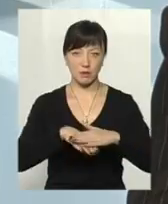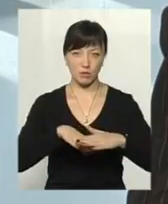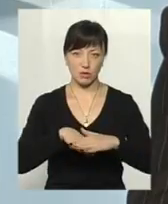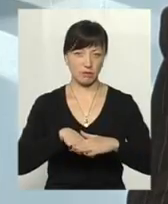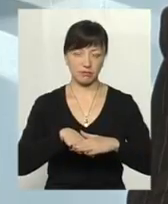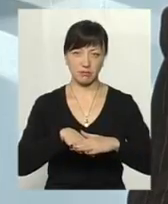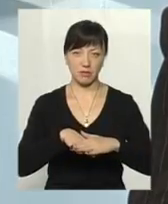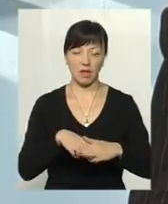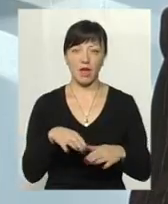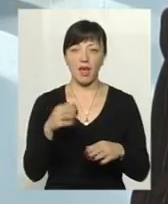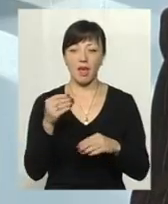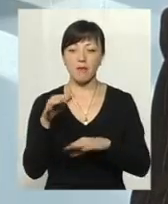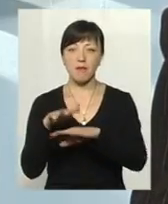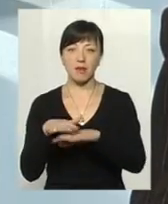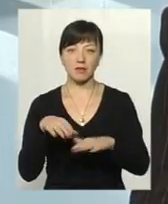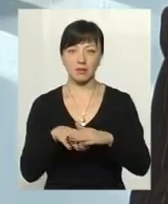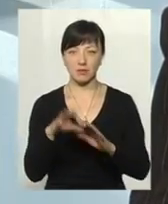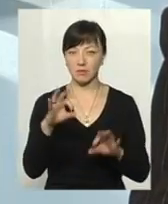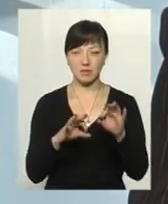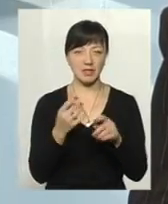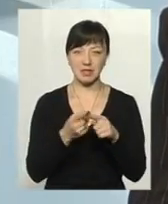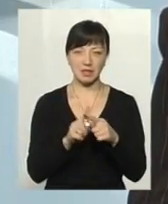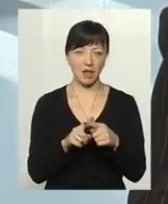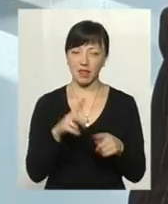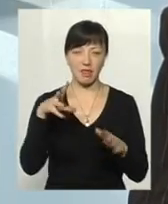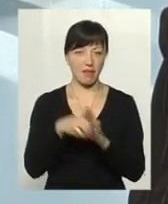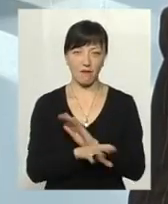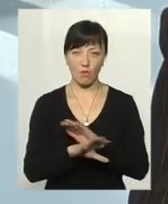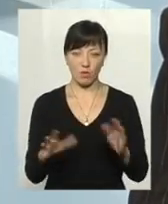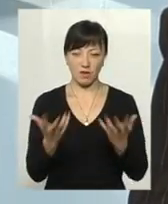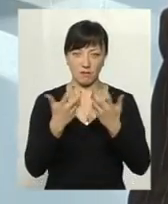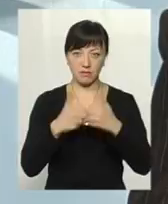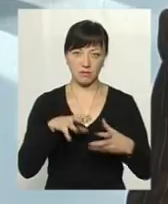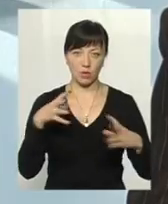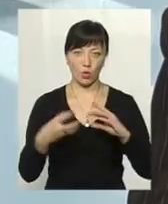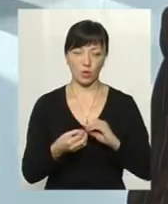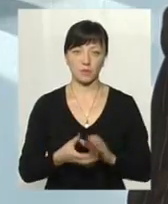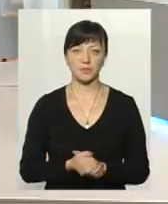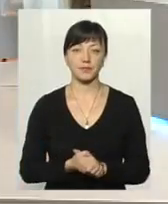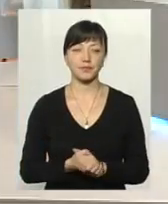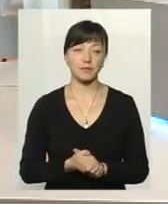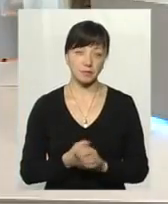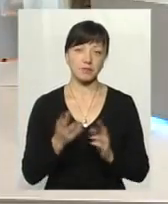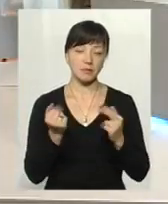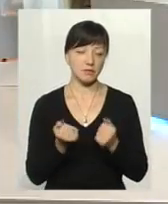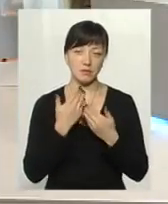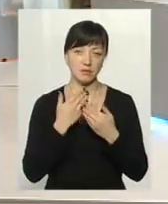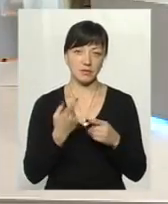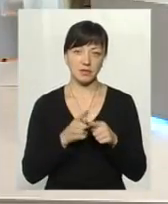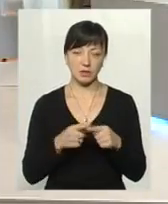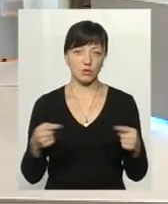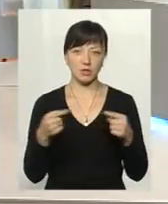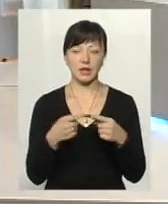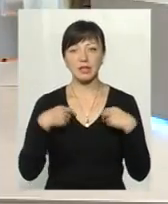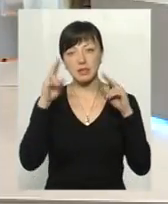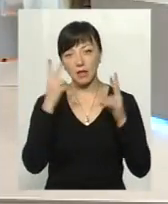Тобто депозити від вкладів. Це сьогодні прописано чітко в законодавстві. І це однозначно і остаточно? Так. Ну, я